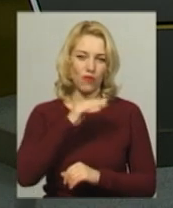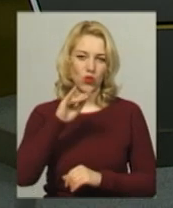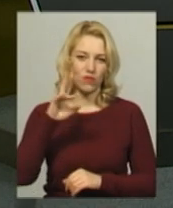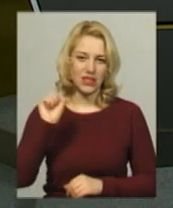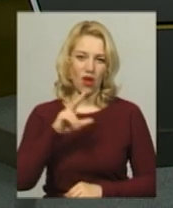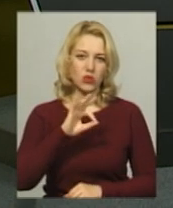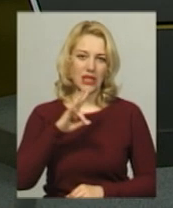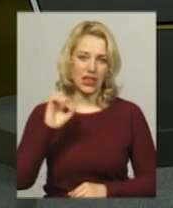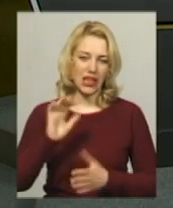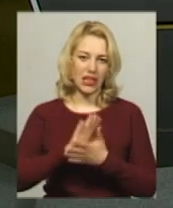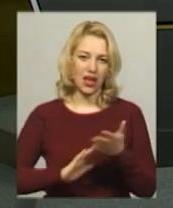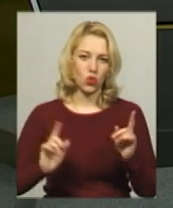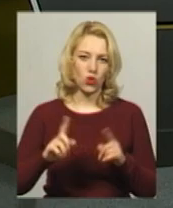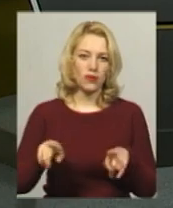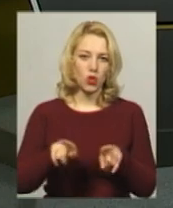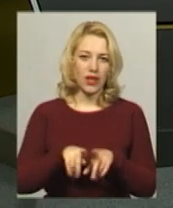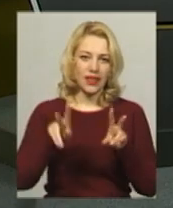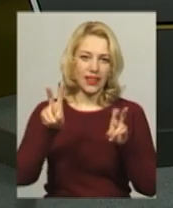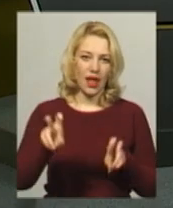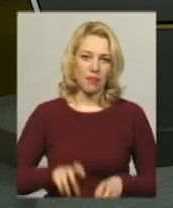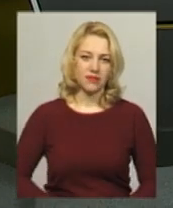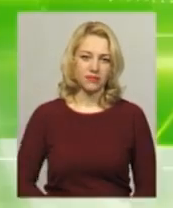Оксана Фіновська. Далі коротко про такі теми.